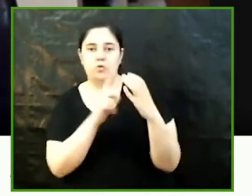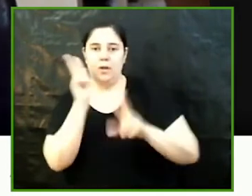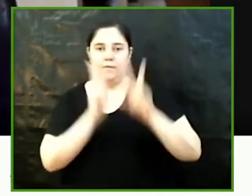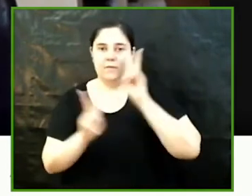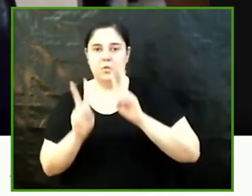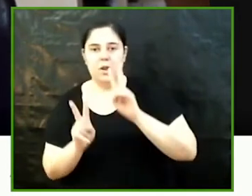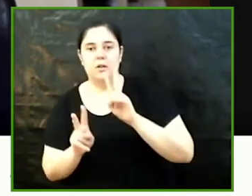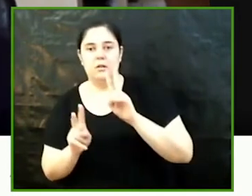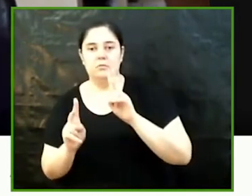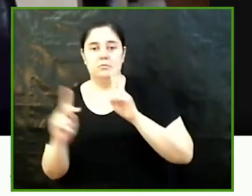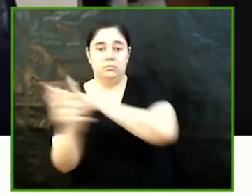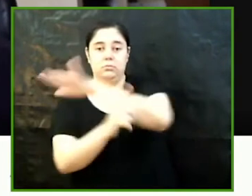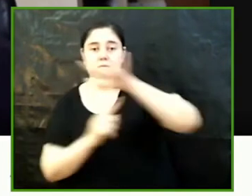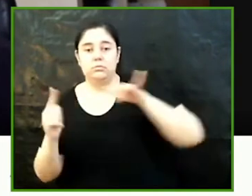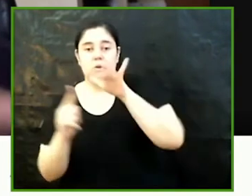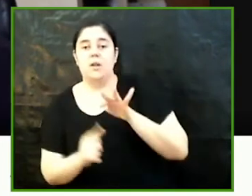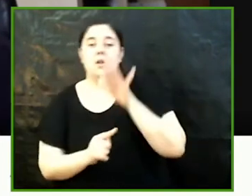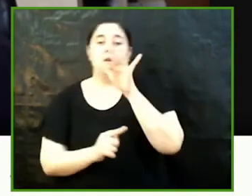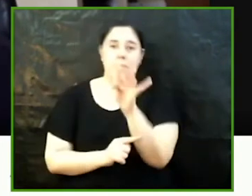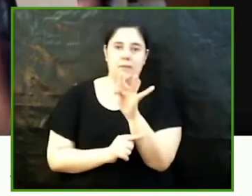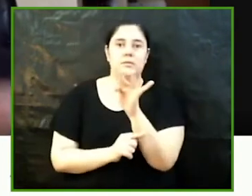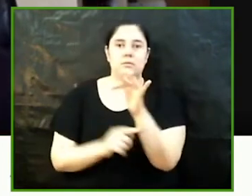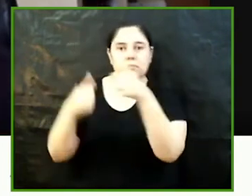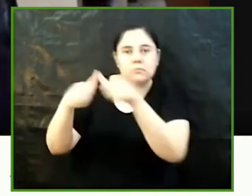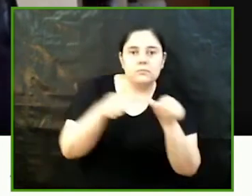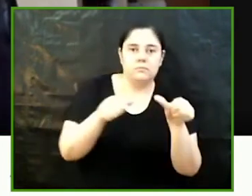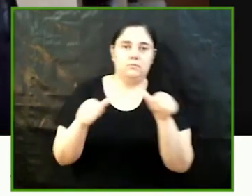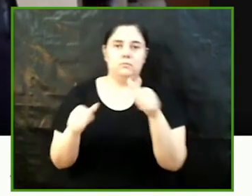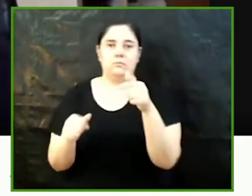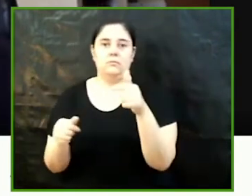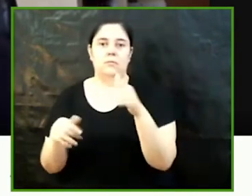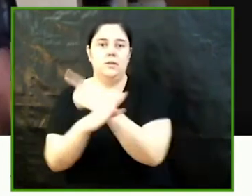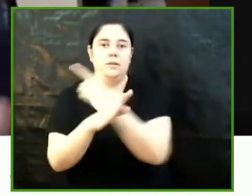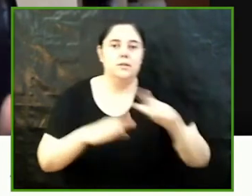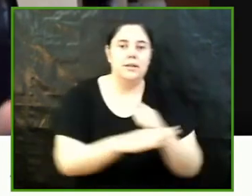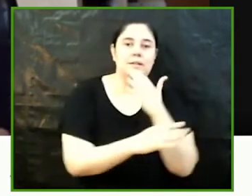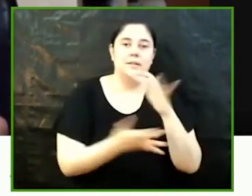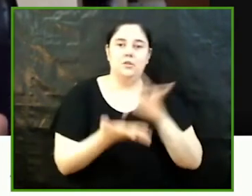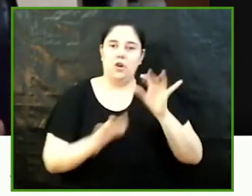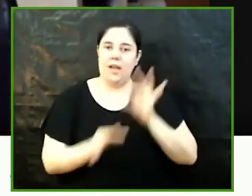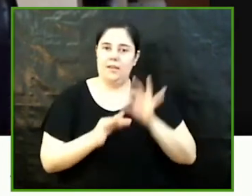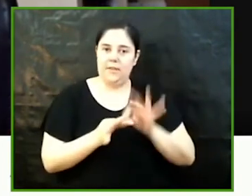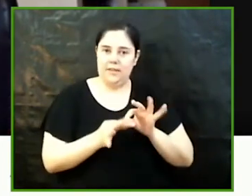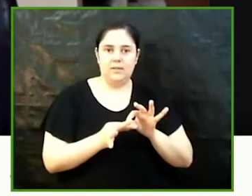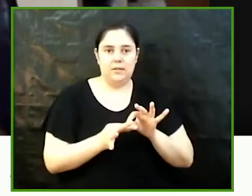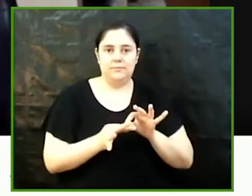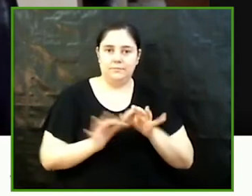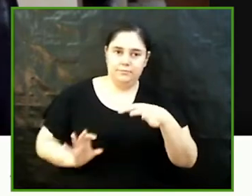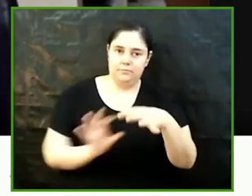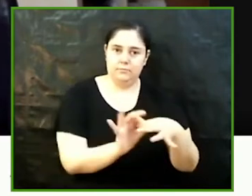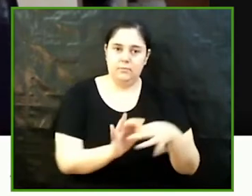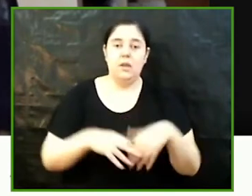del tractament i l'adquisició dels estereotips de gènere a la infantesa Alternar dels projectes cerca